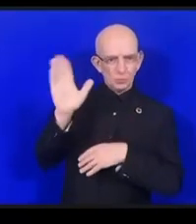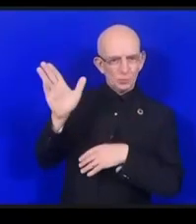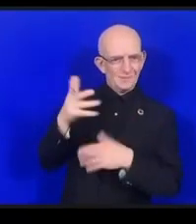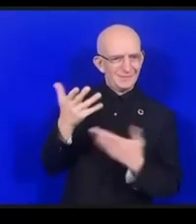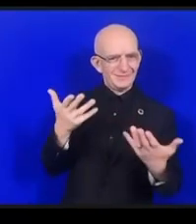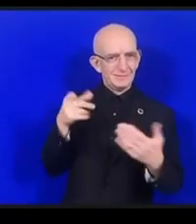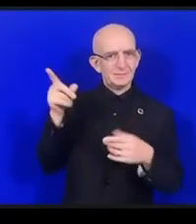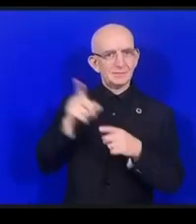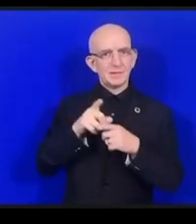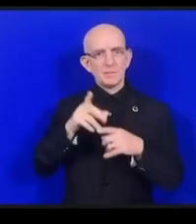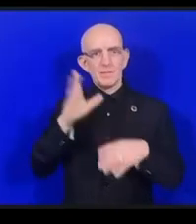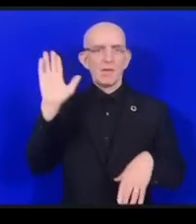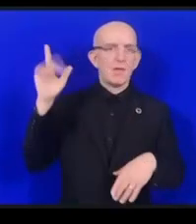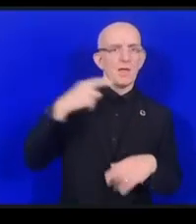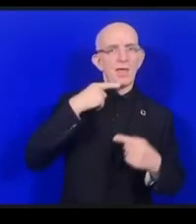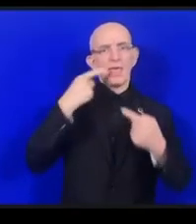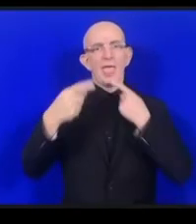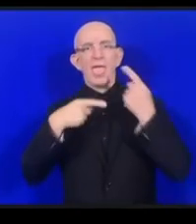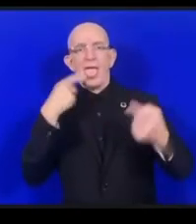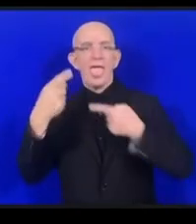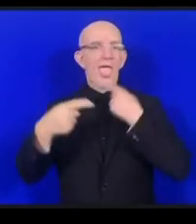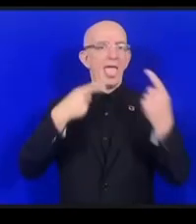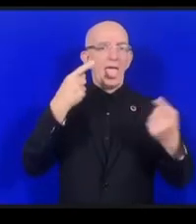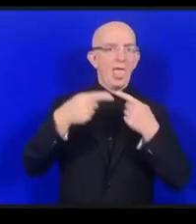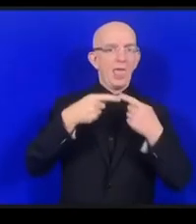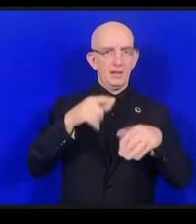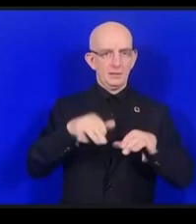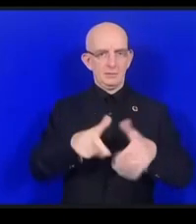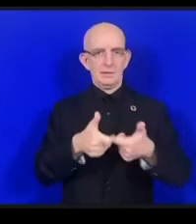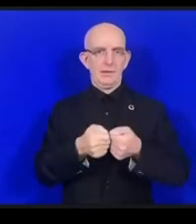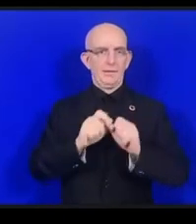例えば環境問題についてオンラインで声を上げると